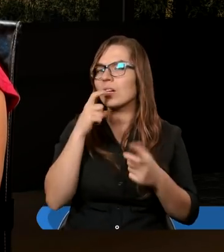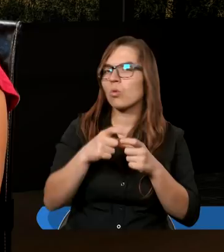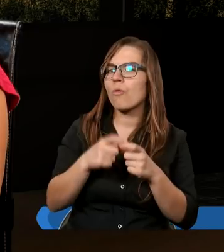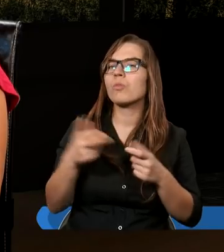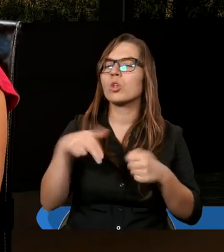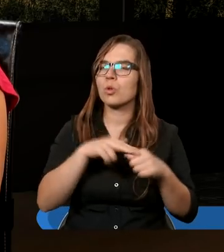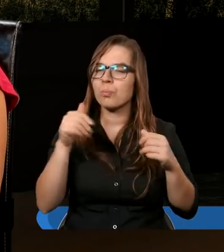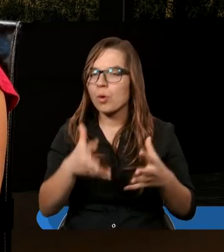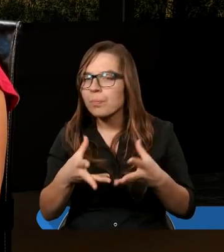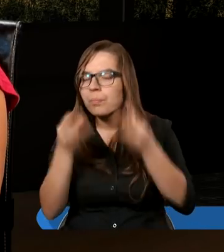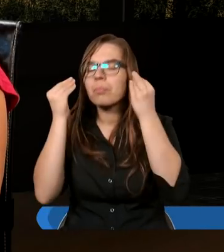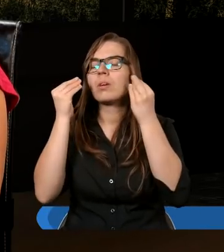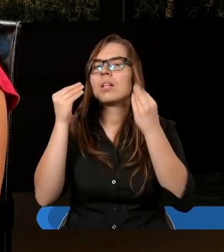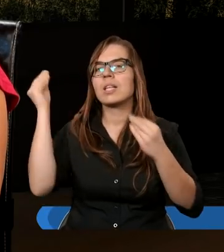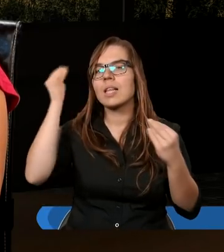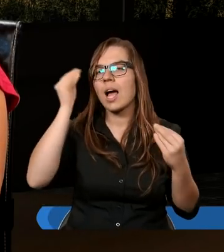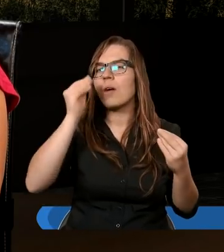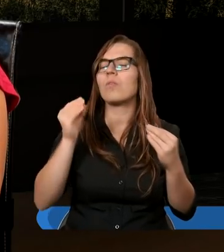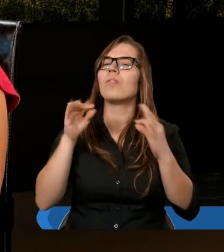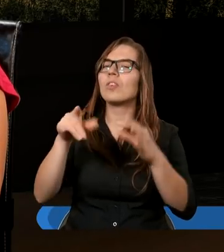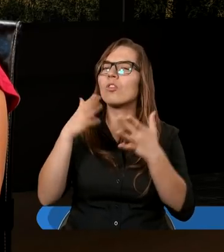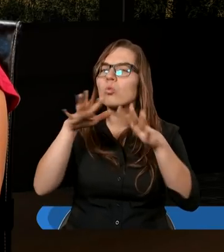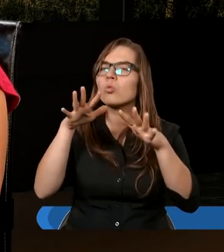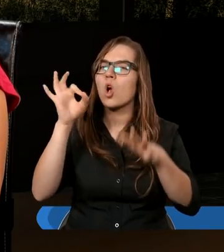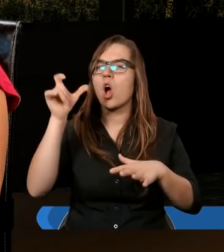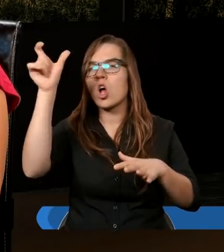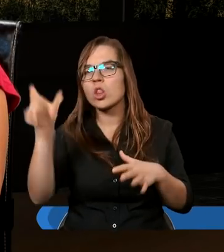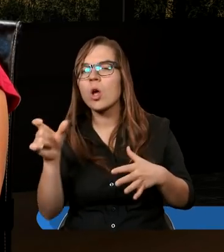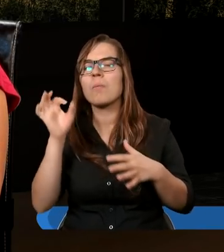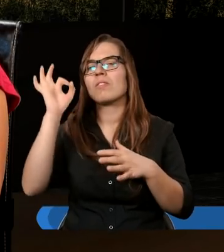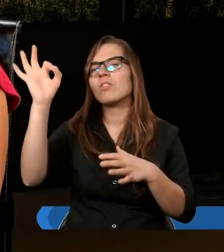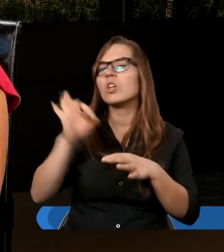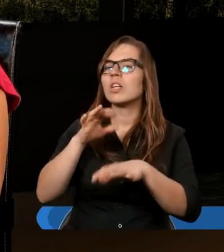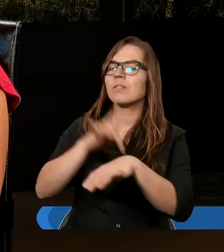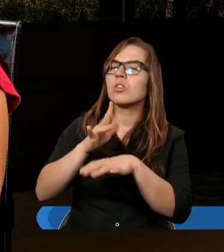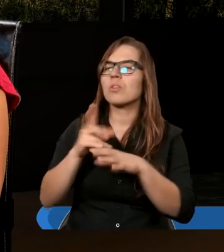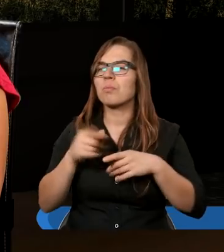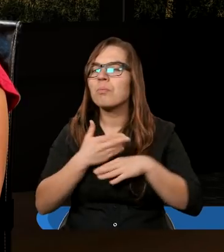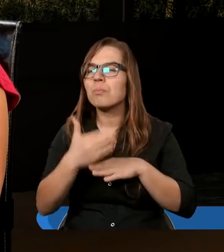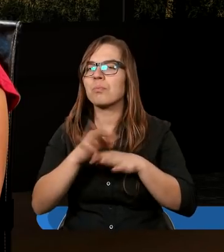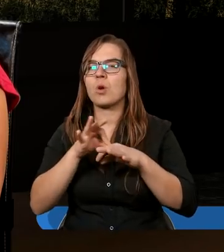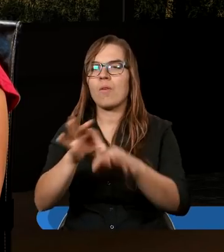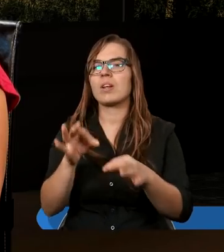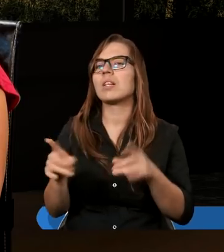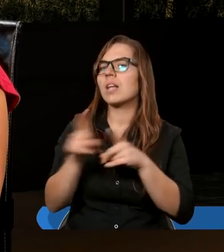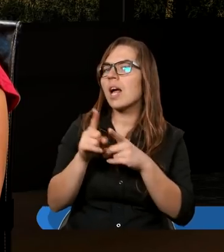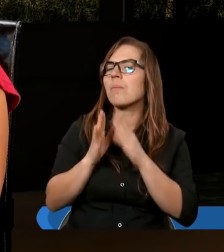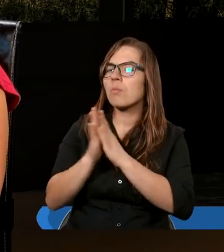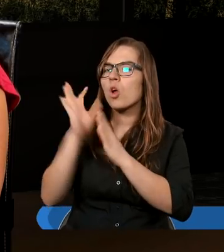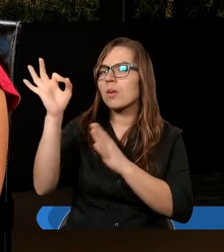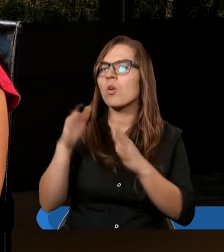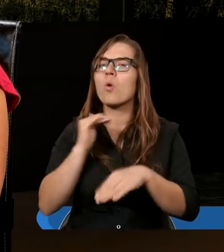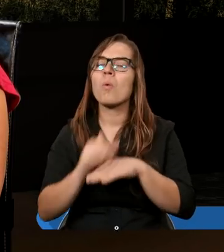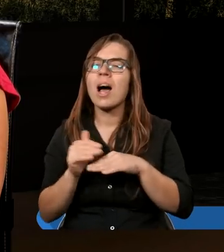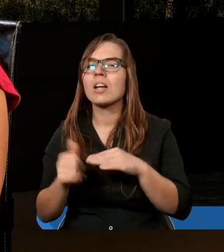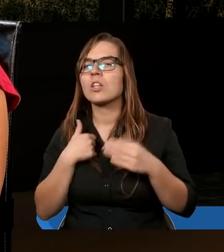możemy się nauczyć tak wiele o Tobie i o tym, jak prowadzisz swój Kościół. Proszę Cię też o tę łaskę